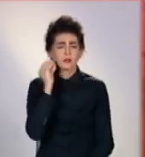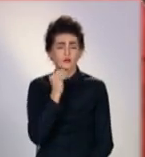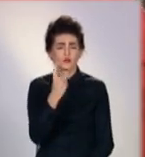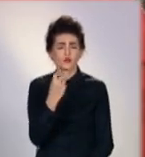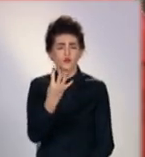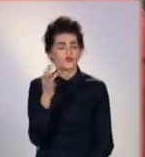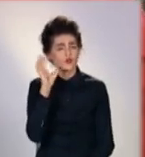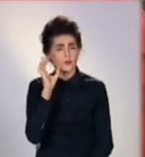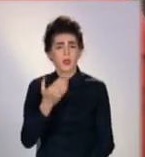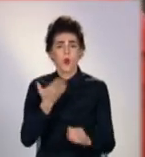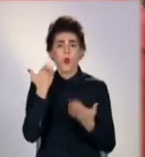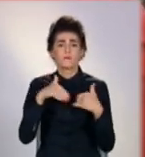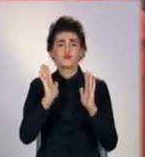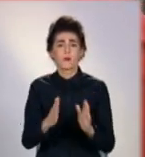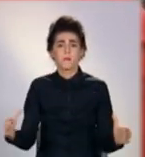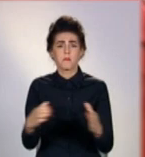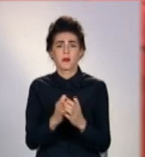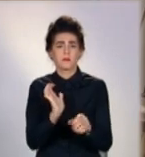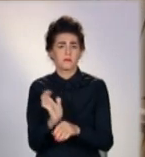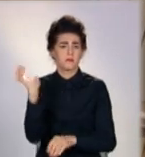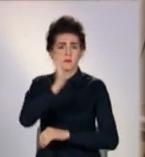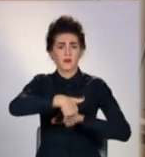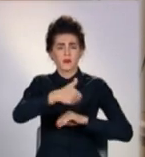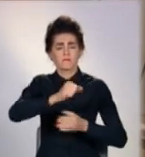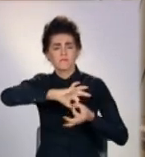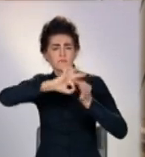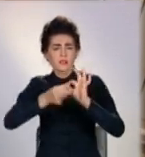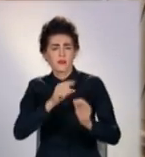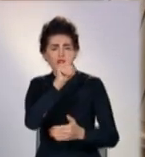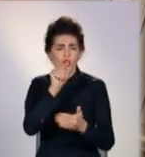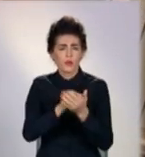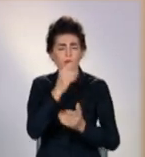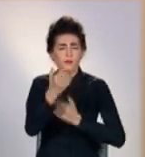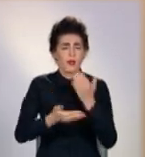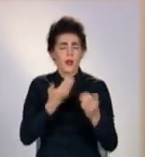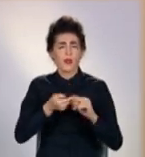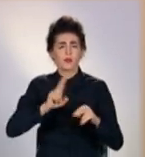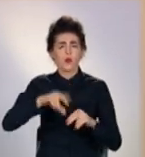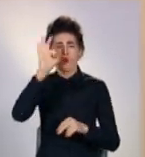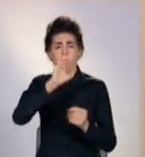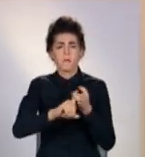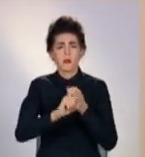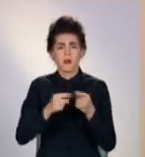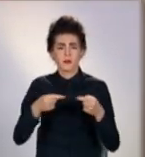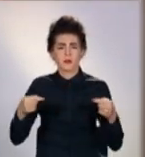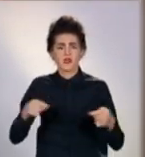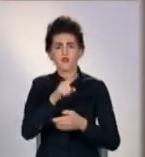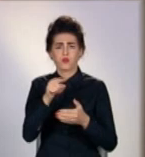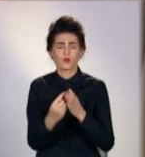Перш ніж відправити бригаду на виклик, ретельне опитування. Із початком пандемії обов'язкових питань додалося.